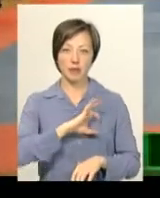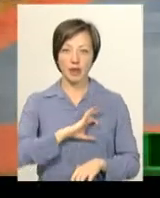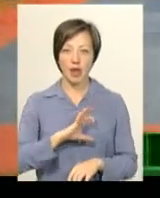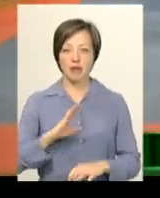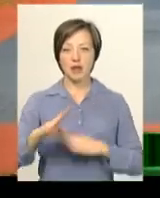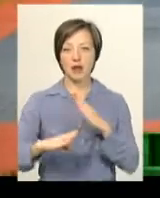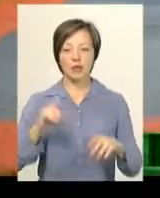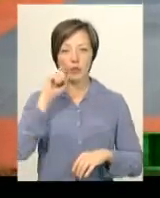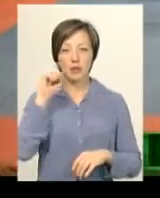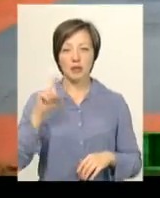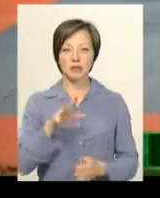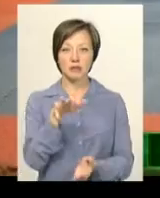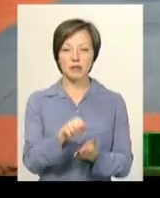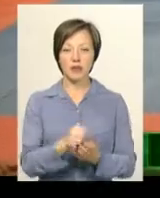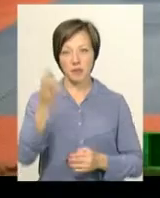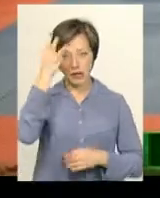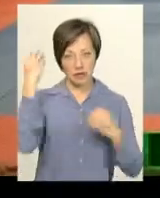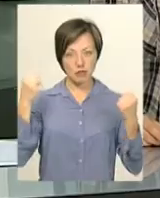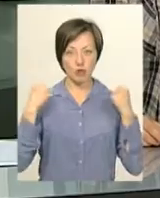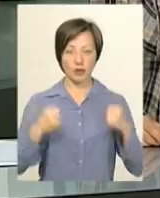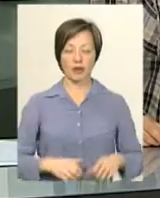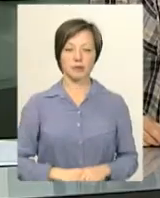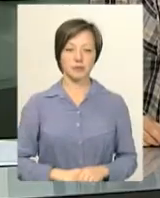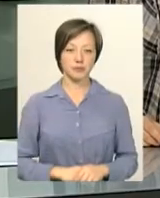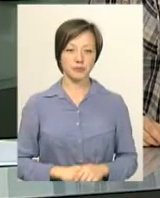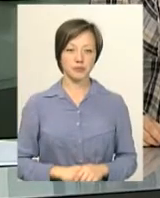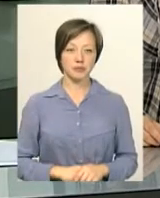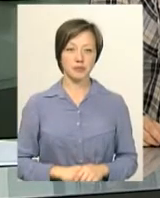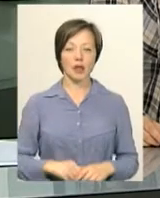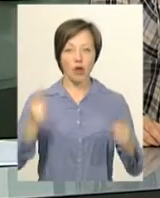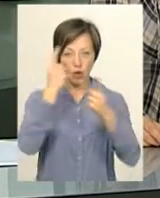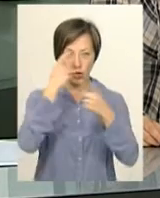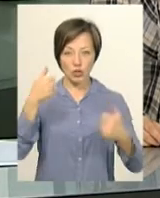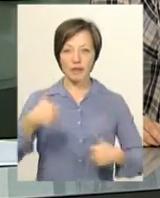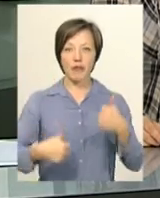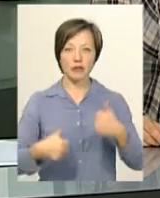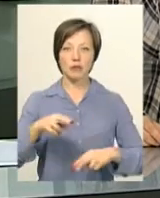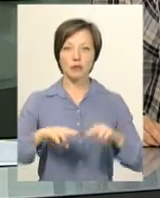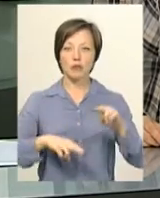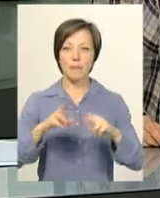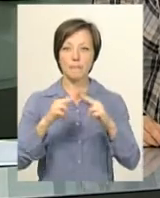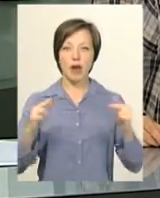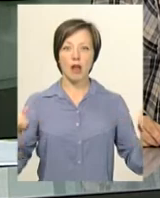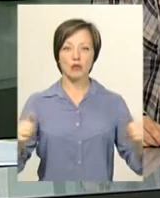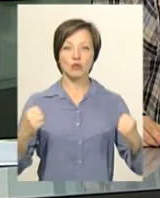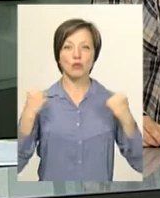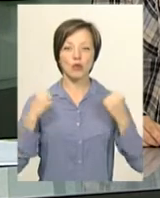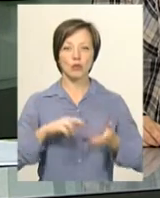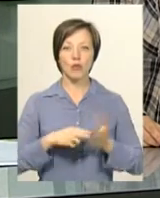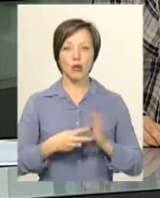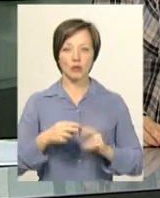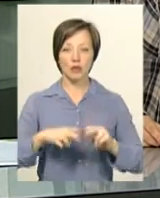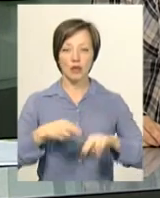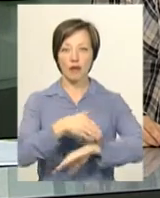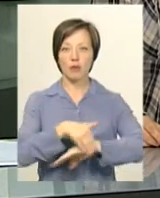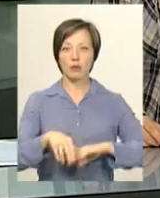кіокушенка і карате вибороли хмельницькі спортсмени. Оголошено тендер на будівництво палацу спорту, котрий планують звести